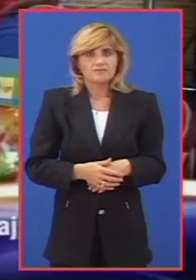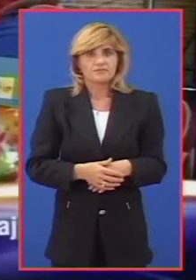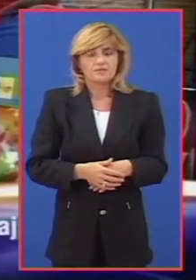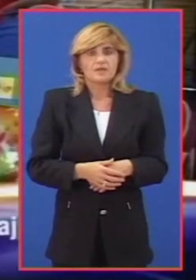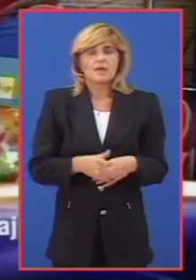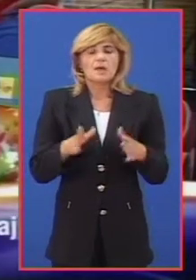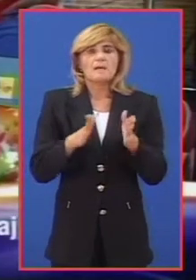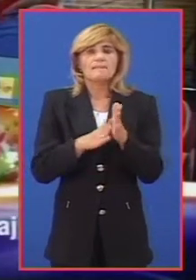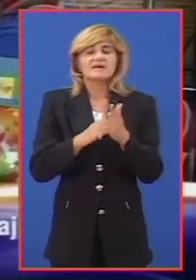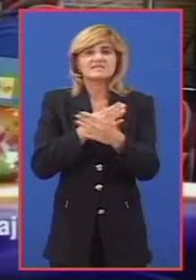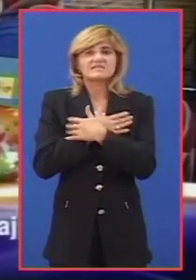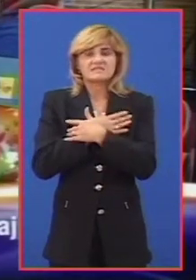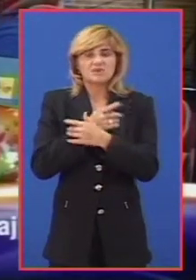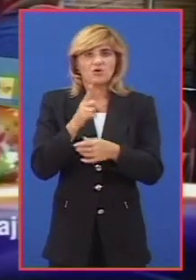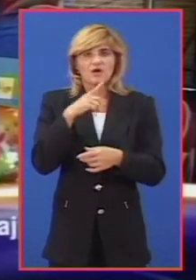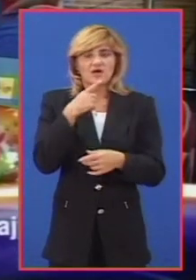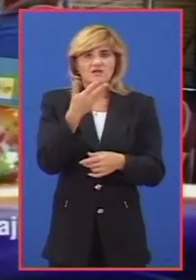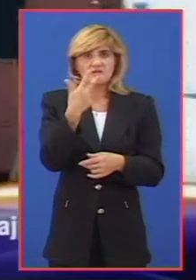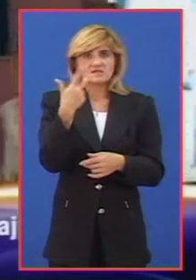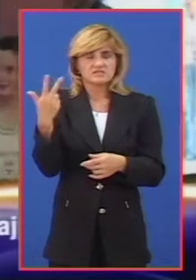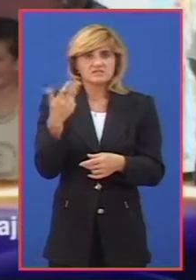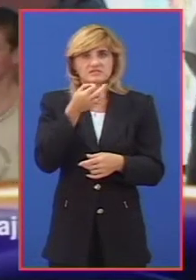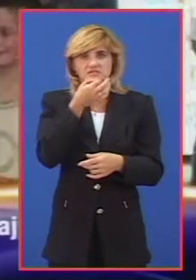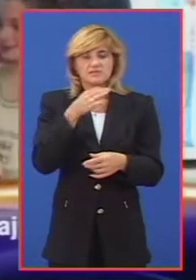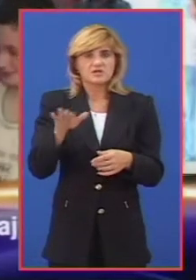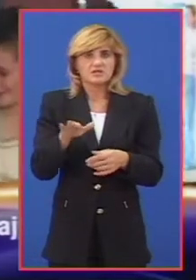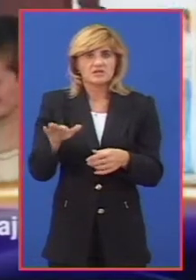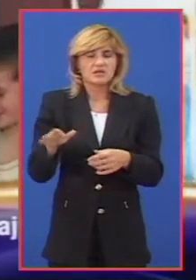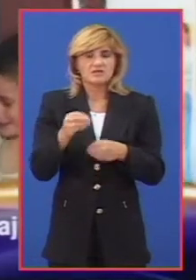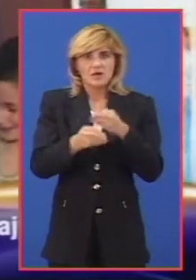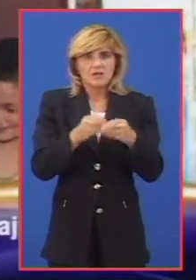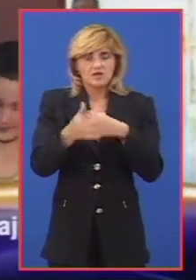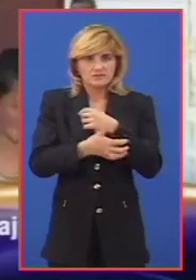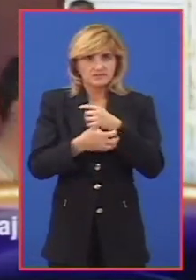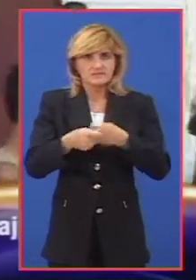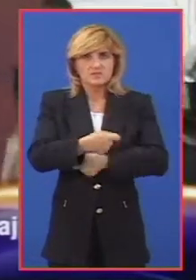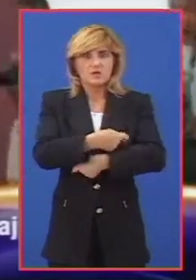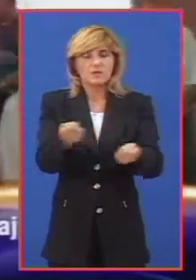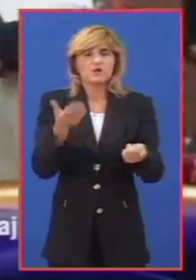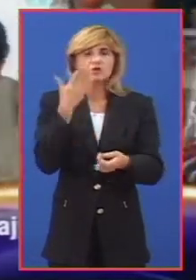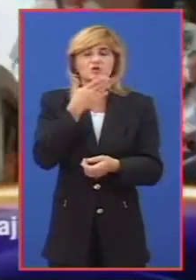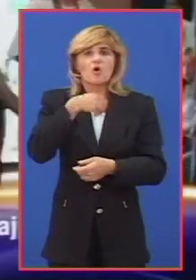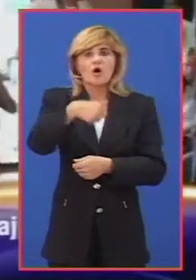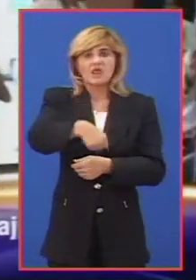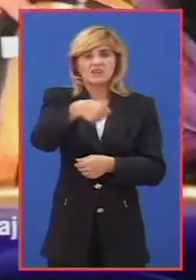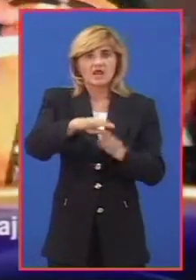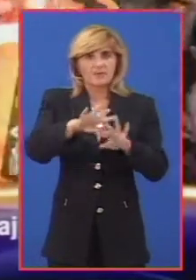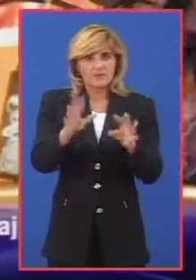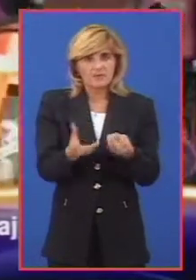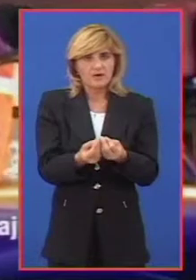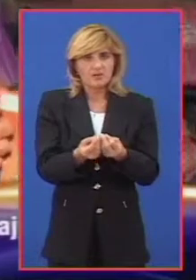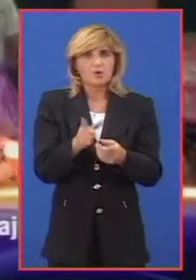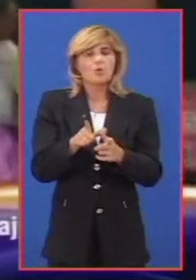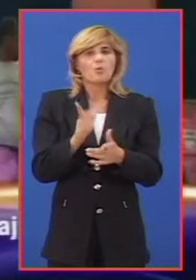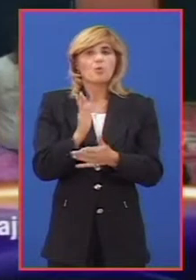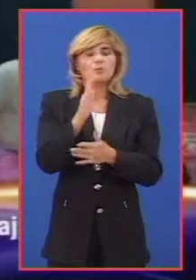Mesna zajednica Zorka je za 33 najugroženije porodice u naselju podelila školske torbe i pribor. I